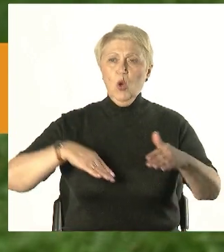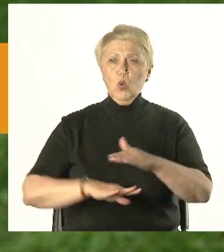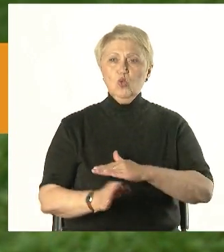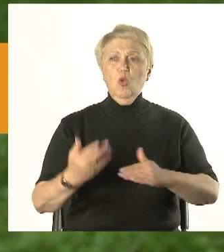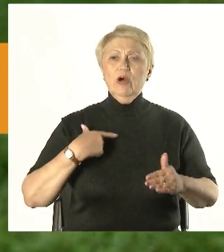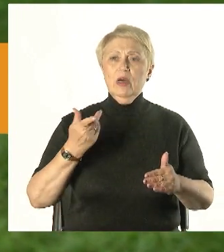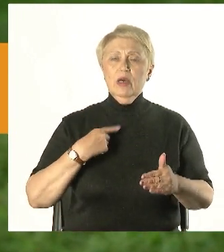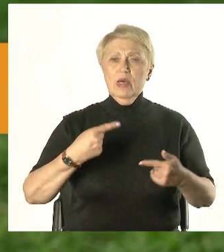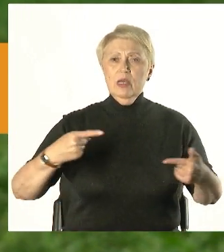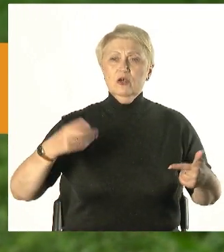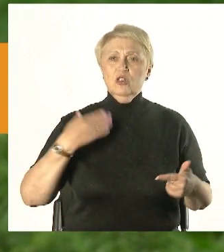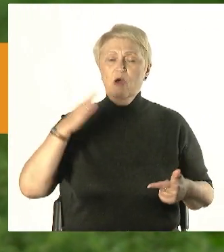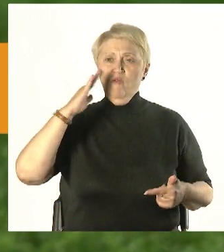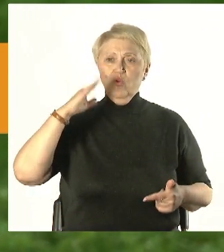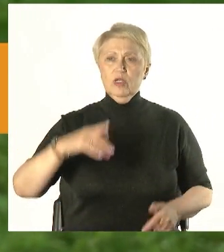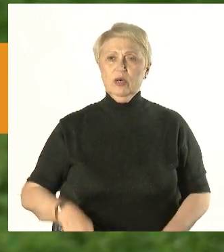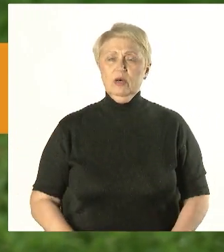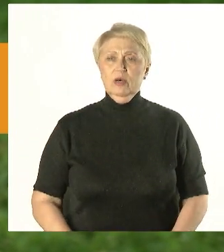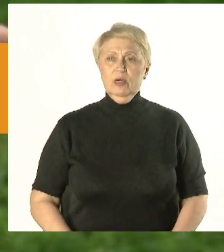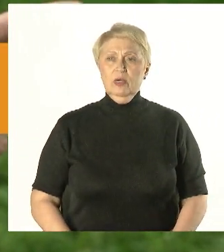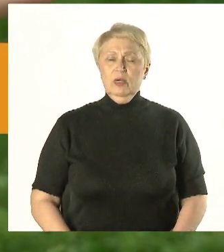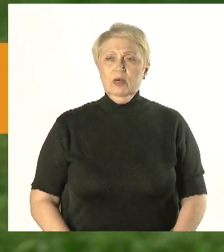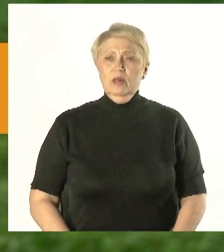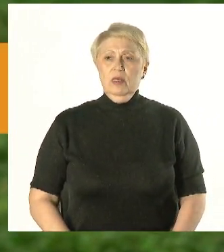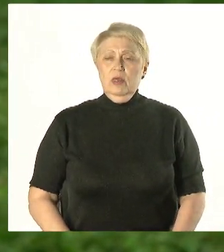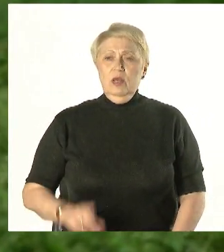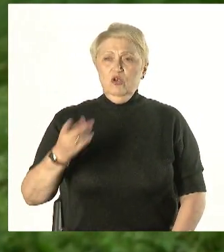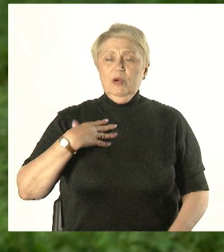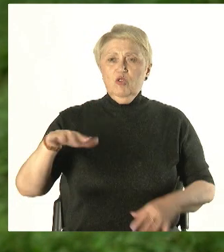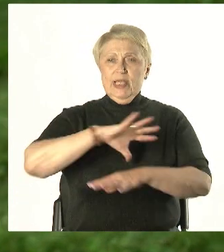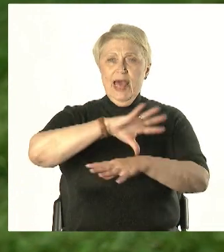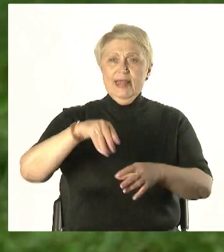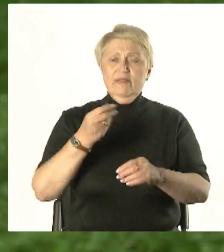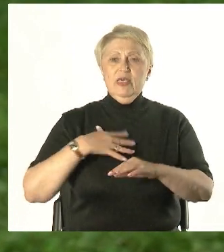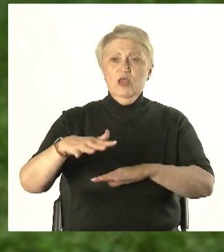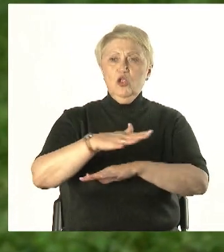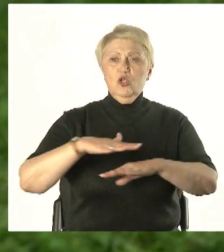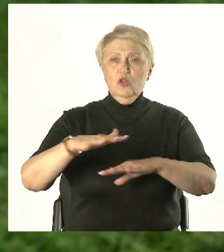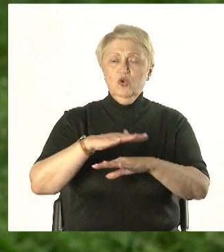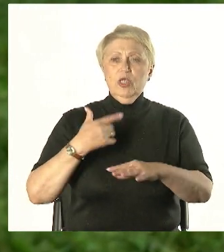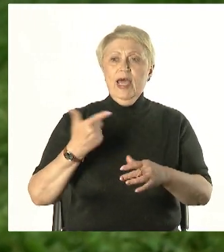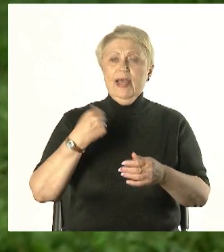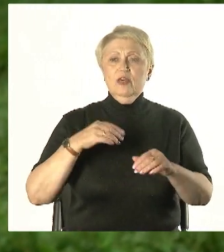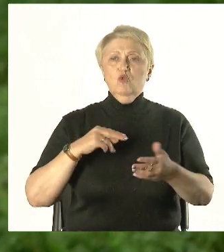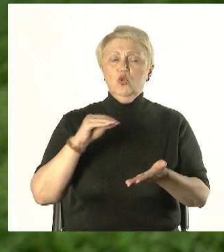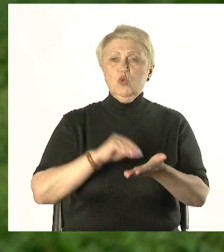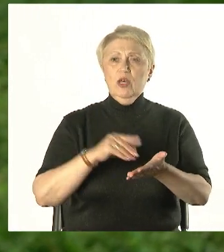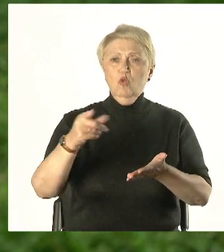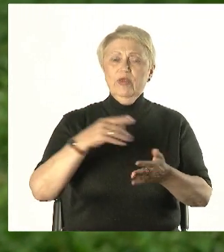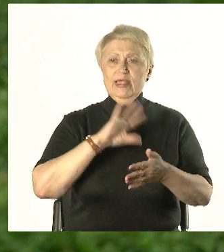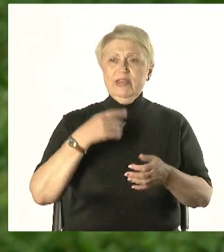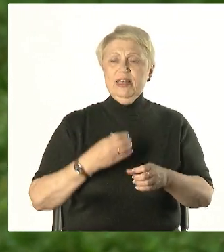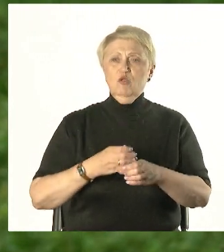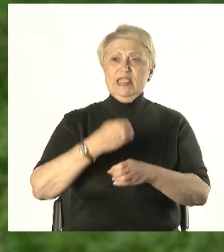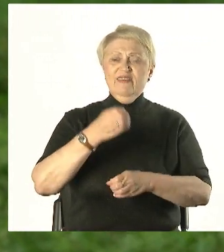Здесь, здесь и далее на всей территории, где установлены скважины. Это еще раз повторюсь, позволяет контролировать